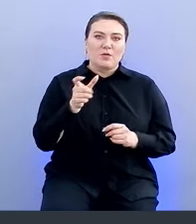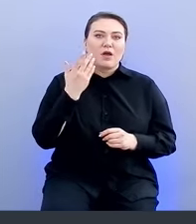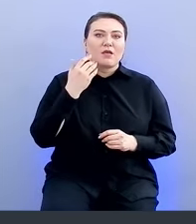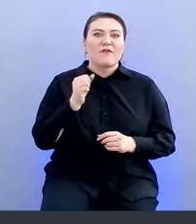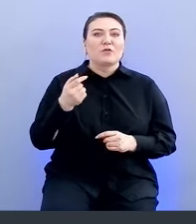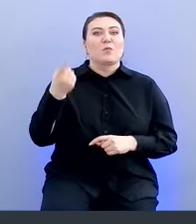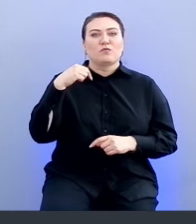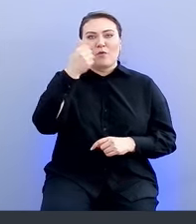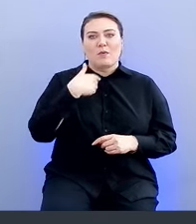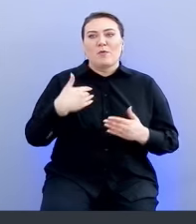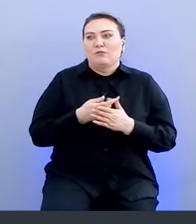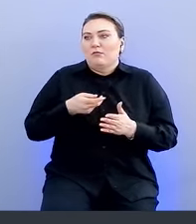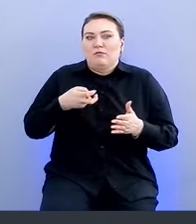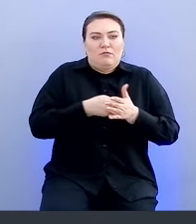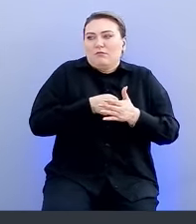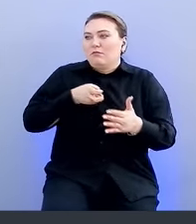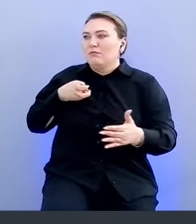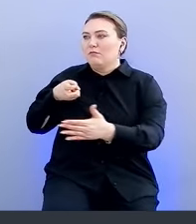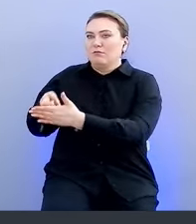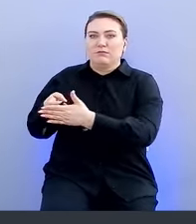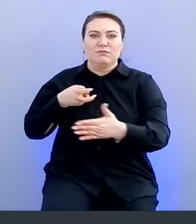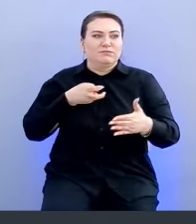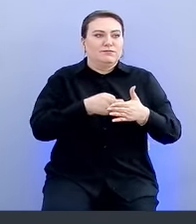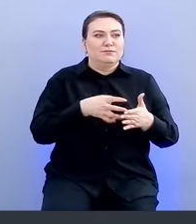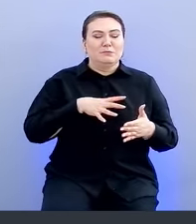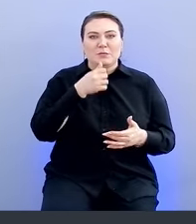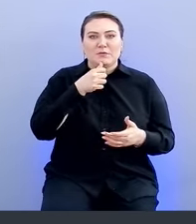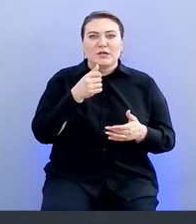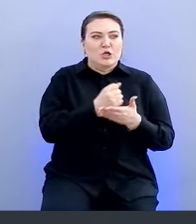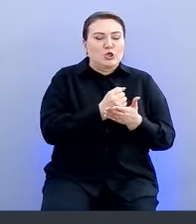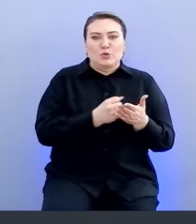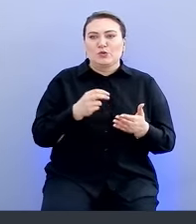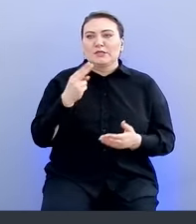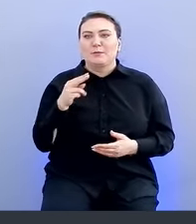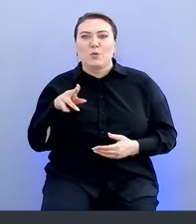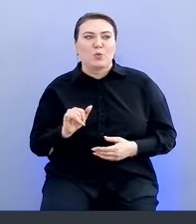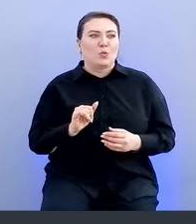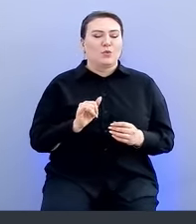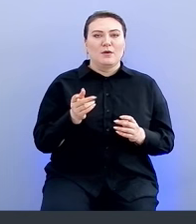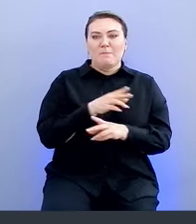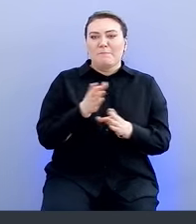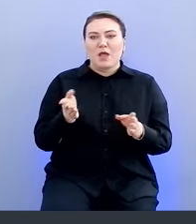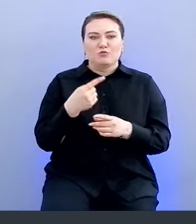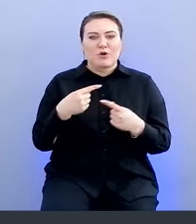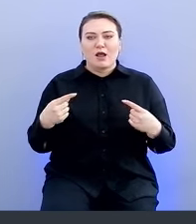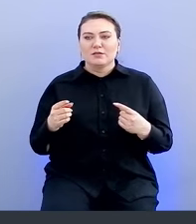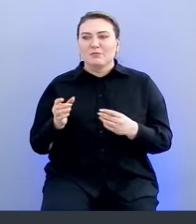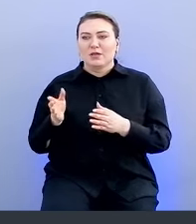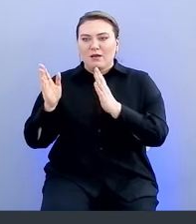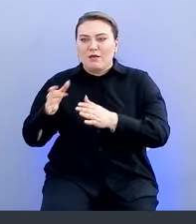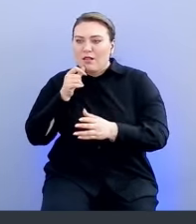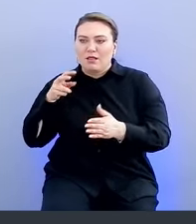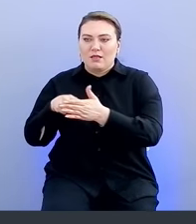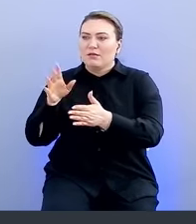года мы просто перетыкали, да, вы помните, что у нас кубер, мы перетыкали ресурсы, цепу, рамы между разными контейнерами. Так,